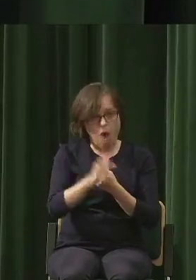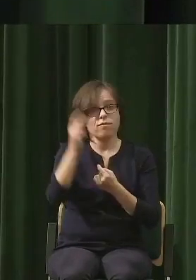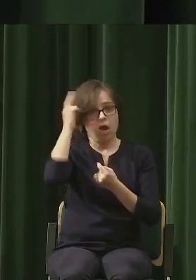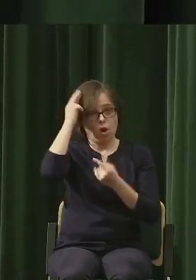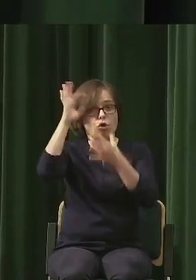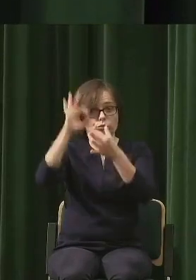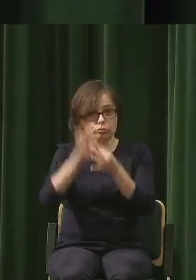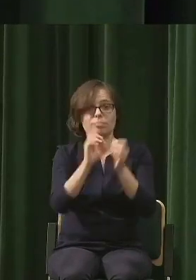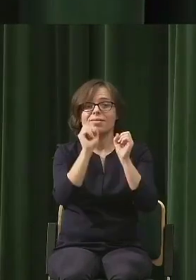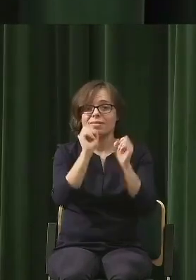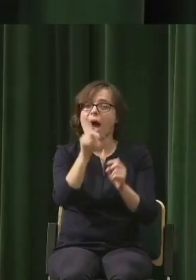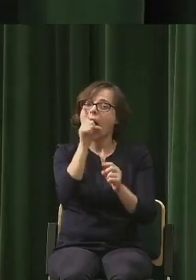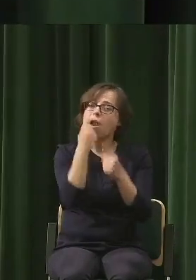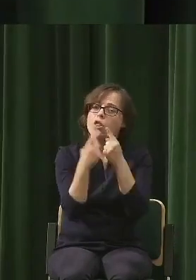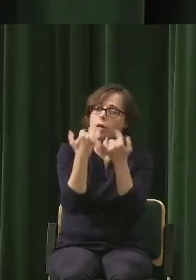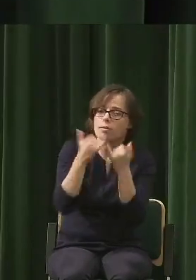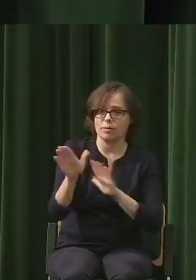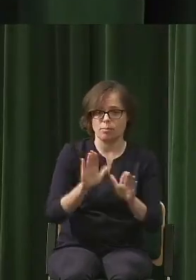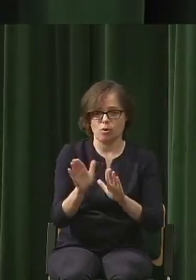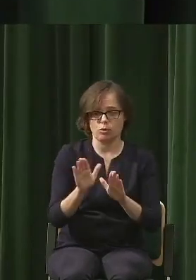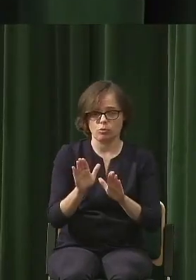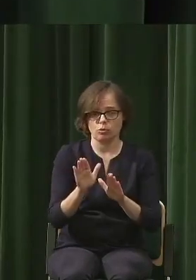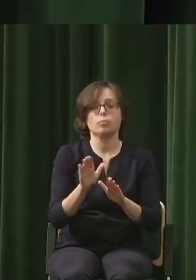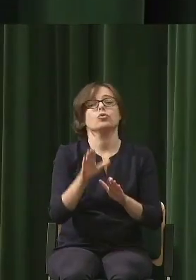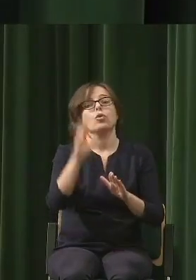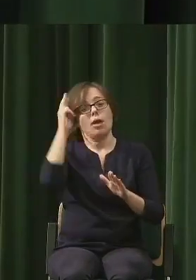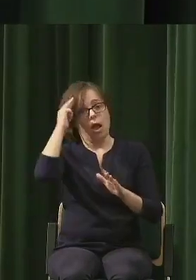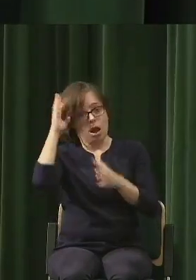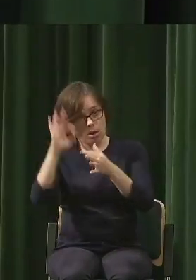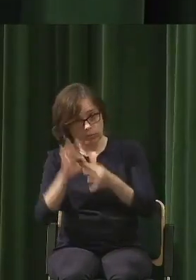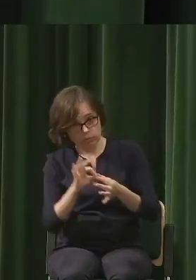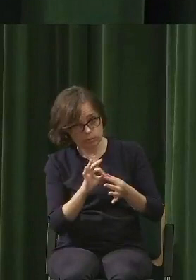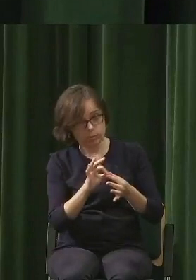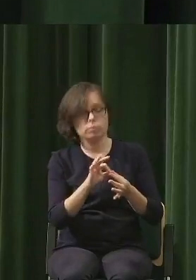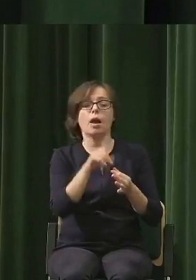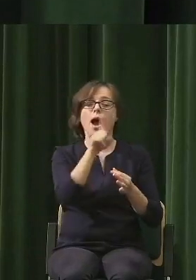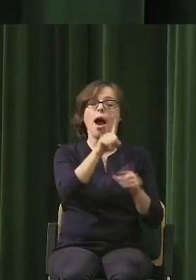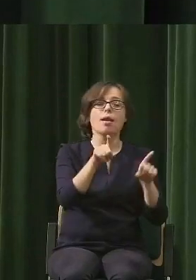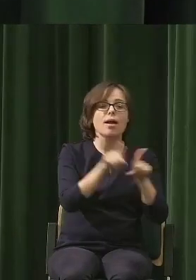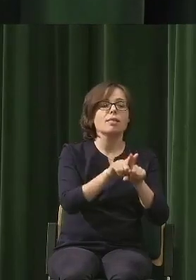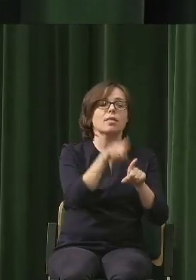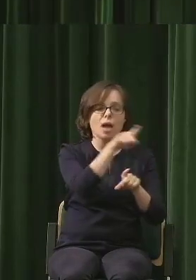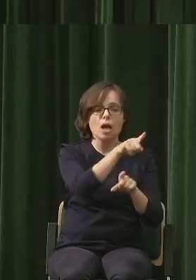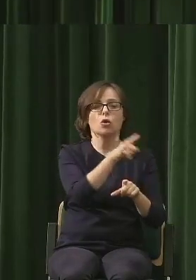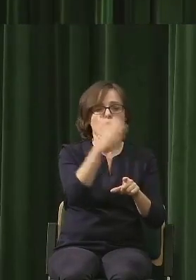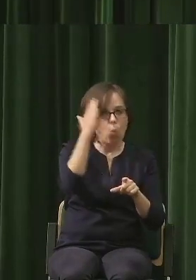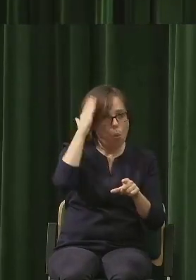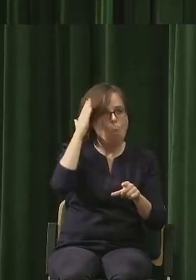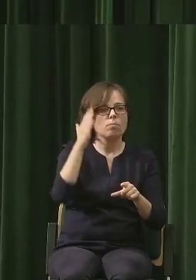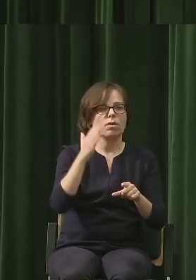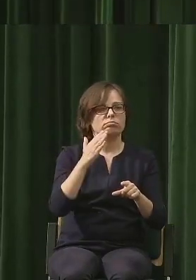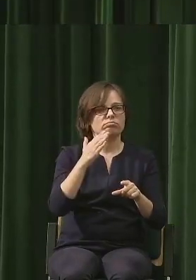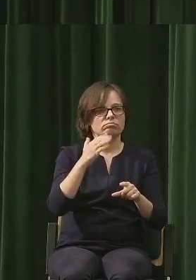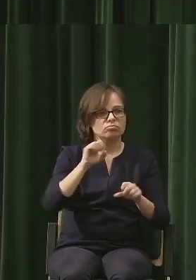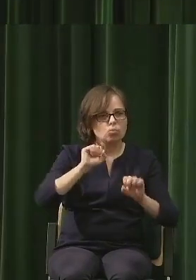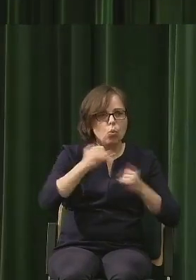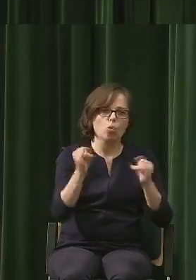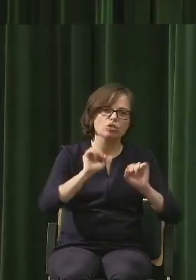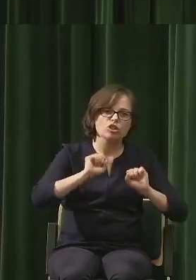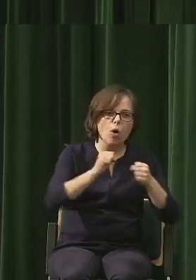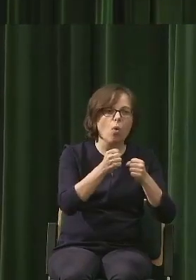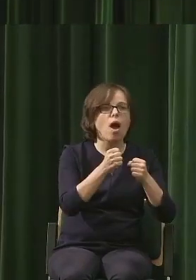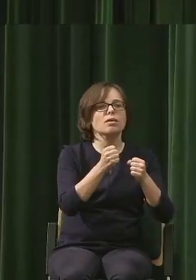część tą racjonalności jest skłonność do działań altruistycznych, a nie egoistycznych. Czy w ogóle coś takiego się, jak to na poziomie dyskursu